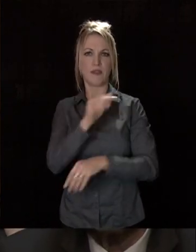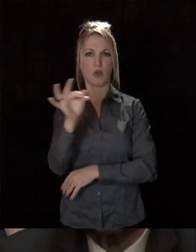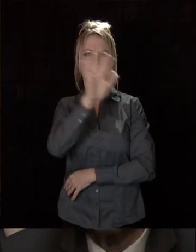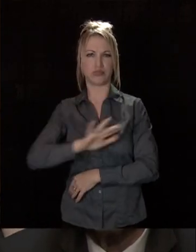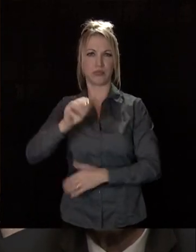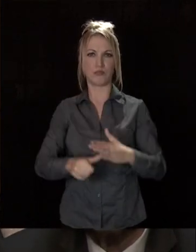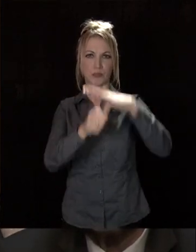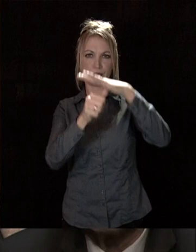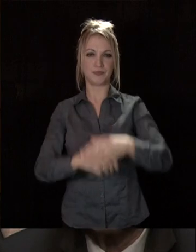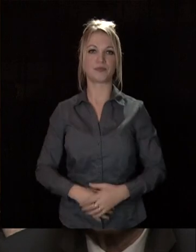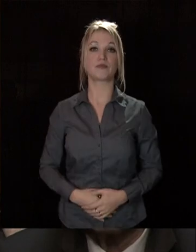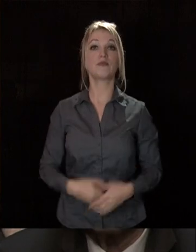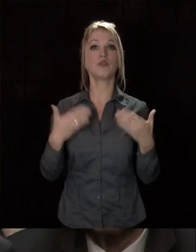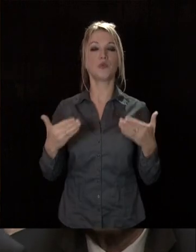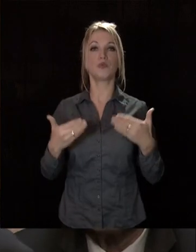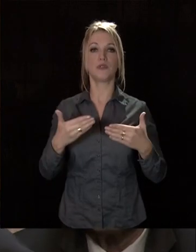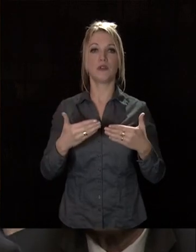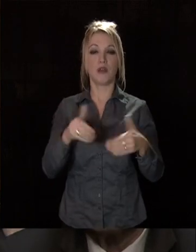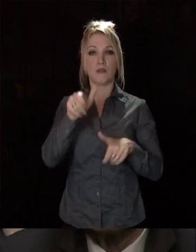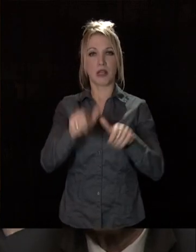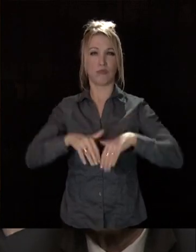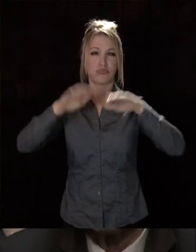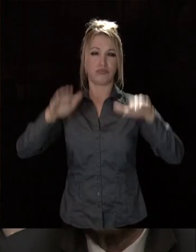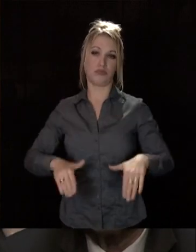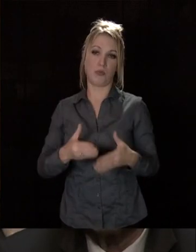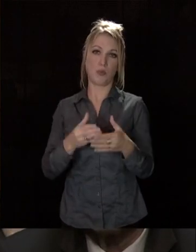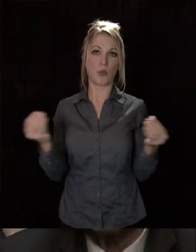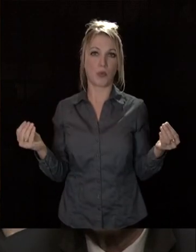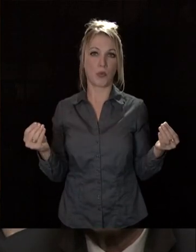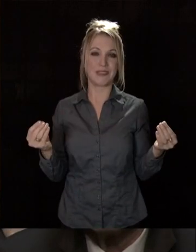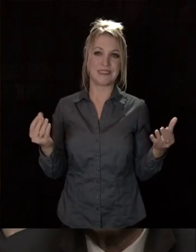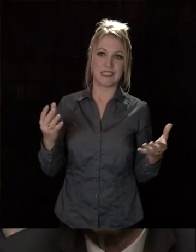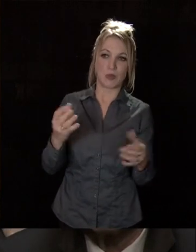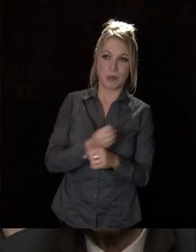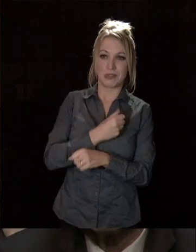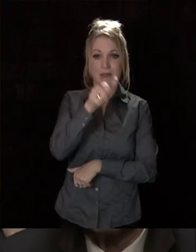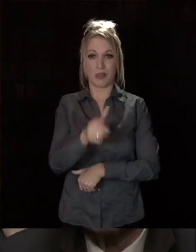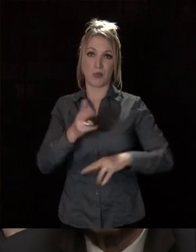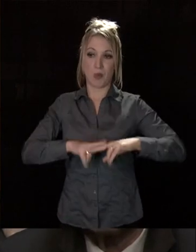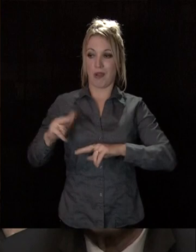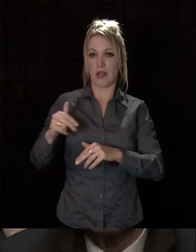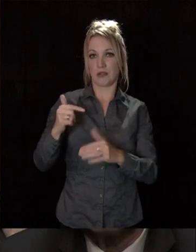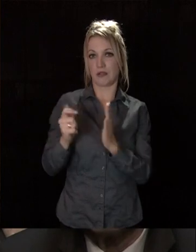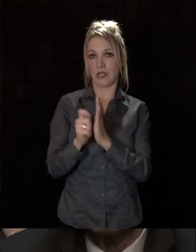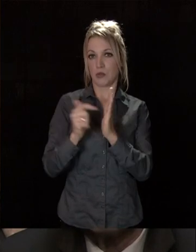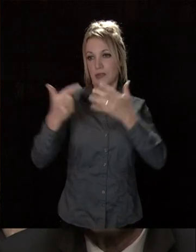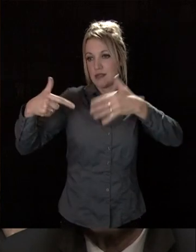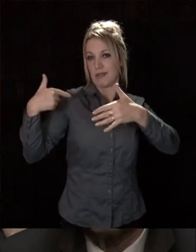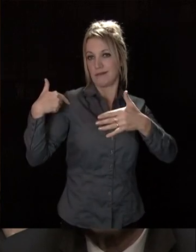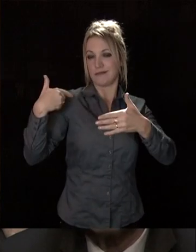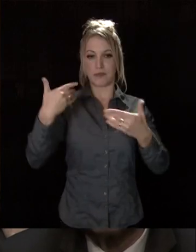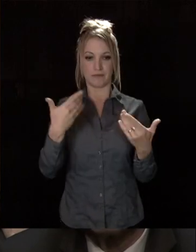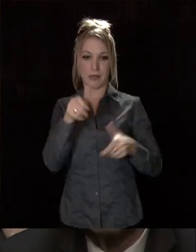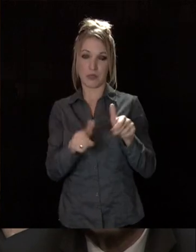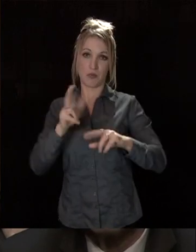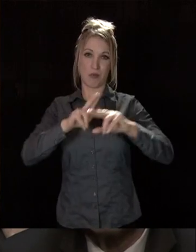sommes aujourd'hui très nombreux. Malheureusement, quelques-uns nous ont quittés en 2017 et il nous manque à